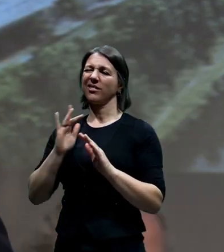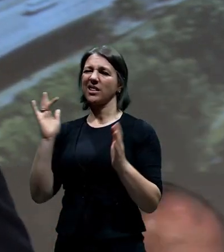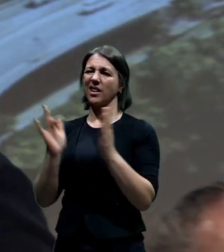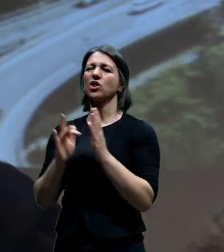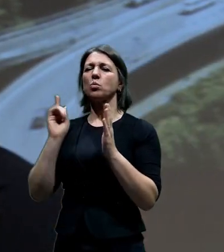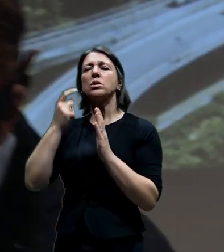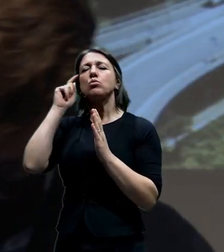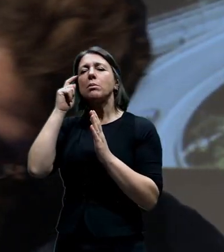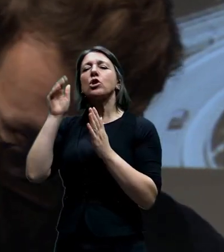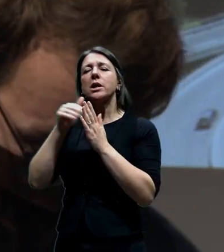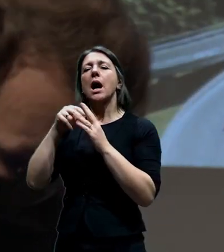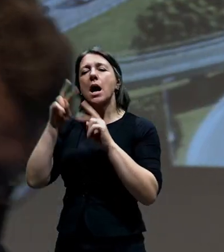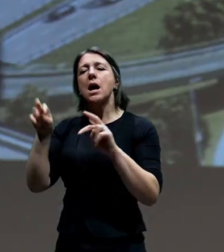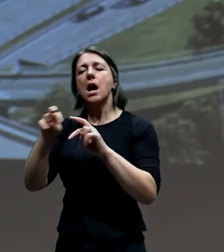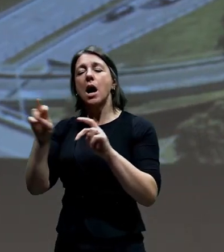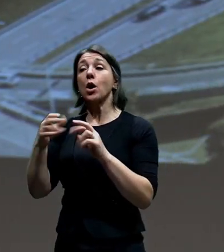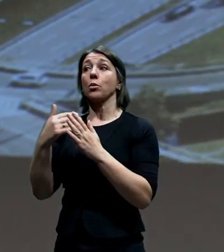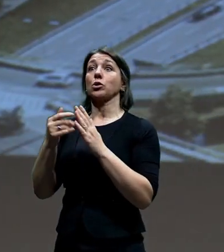budeme teďka ptát tady pánů.